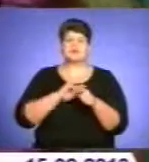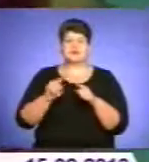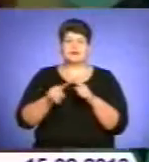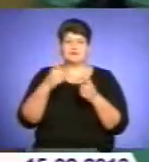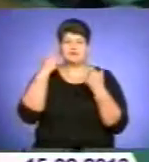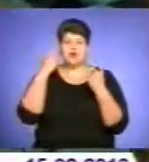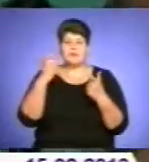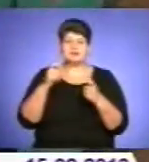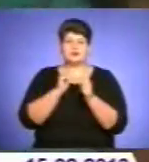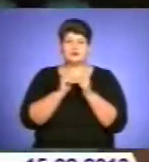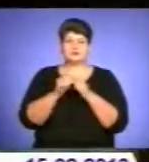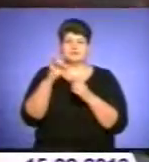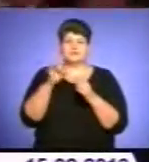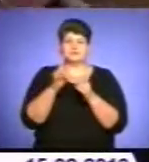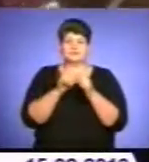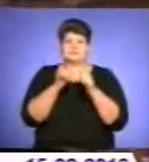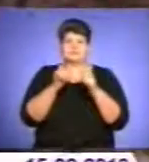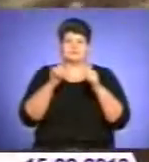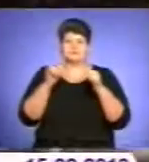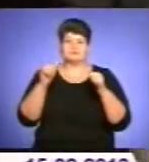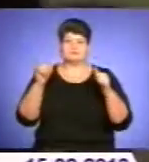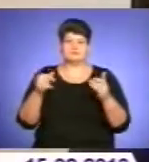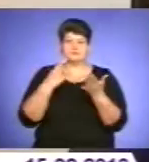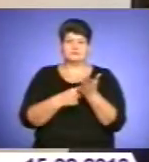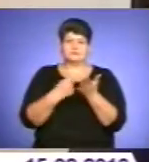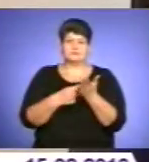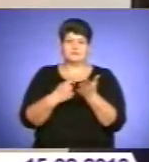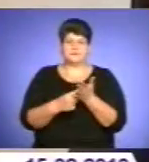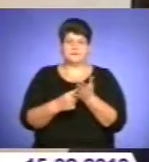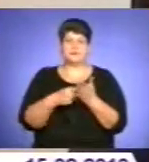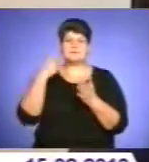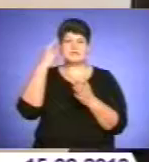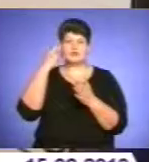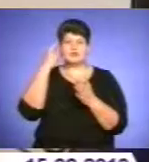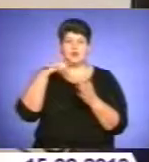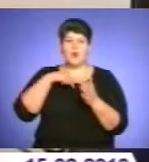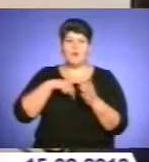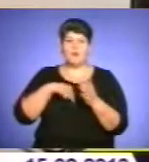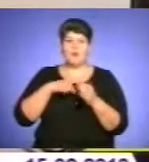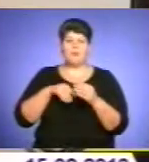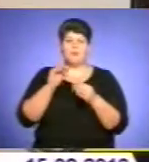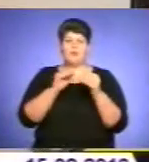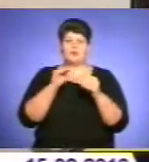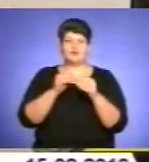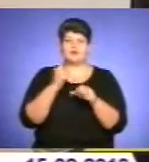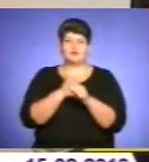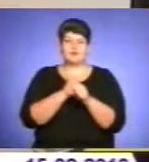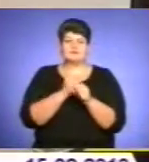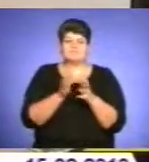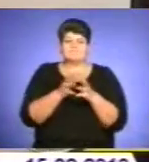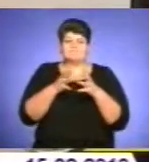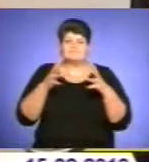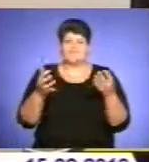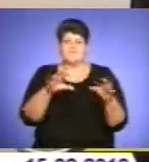грального закладу щоразу обростала новими доказовими фактами. Психологічно побудована робота казано була так, щоб як максимально більше витягнути у